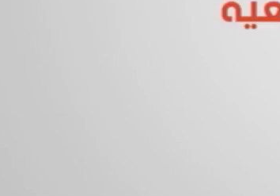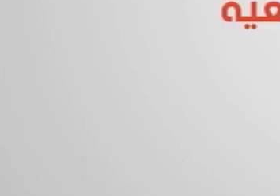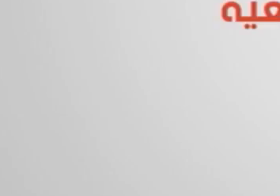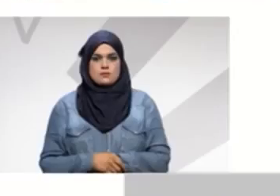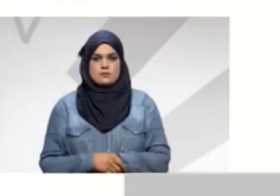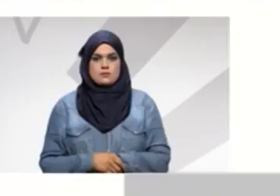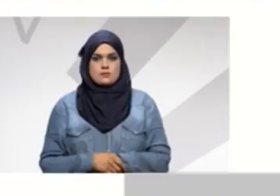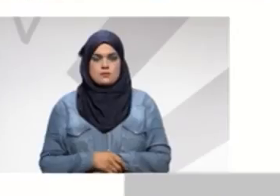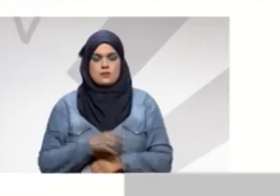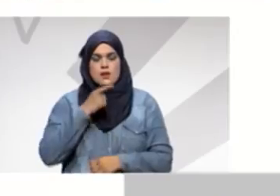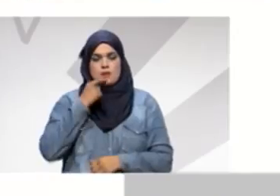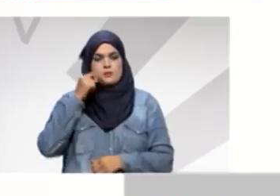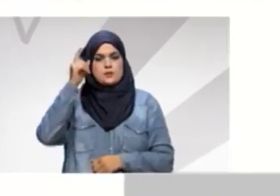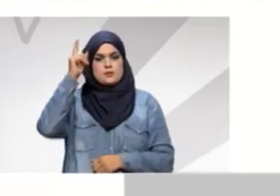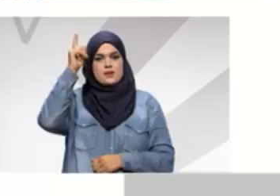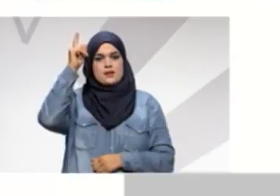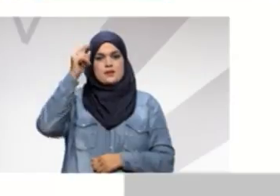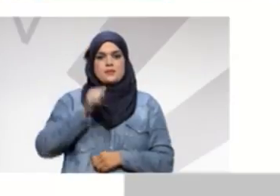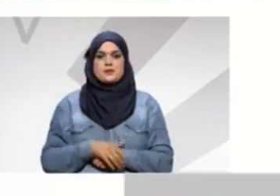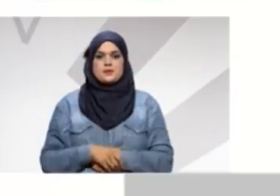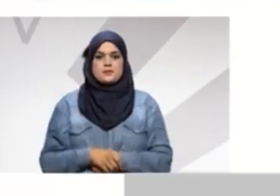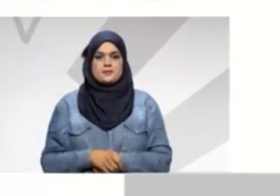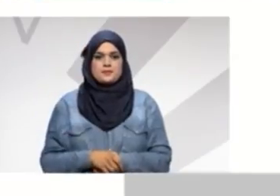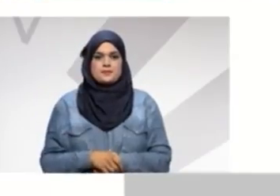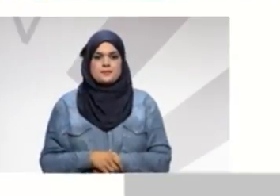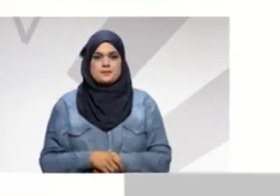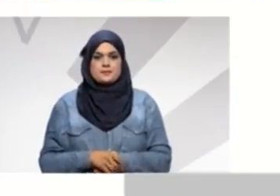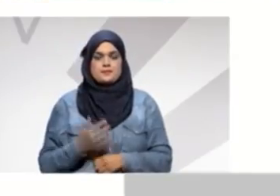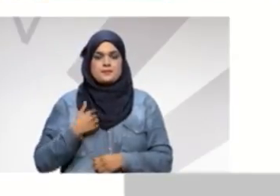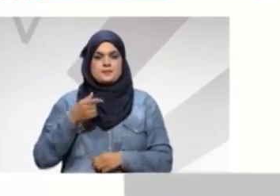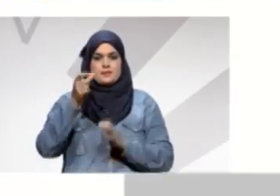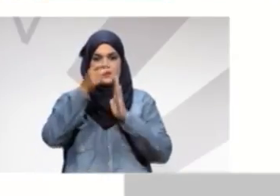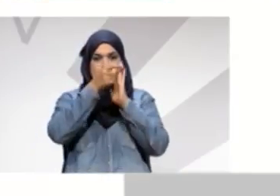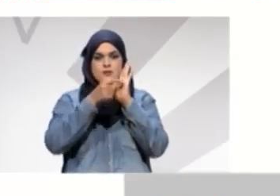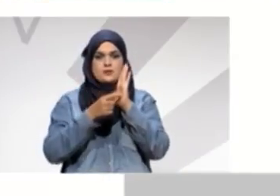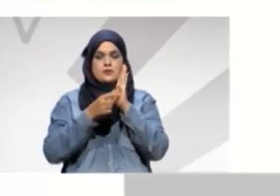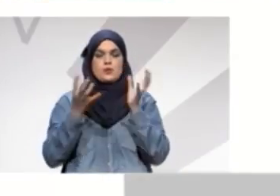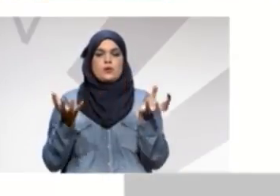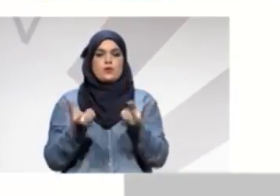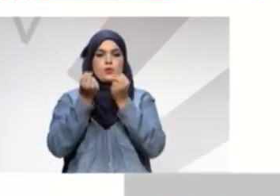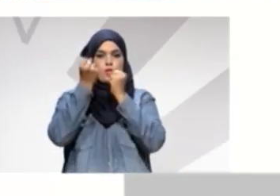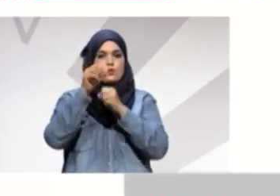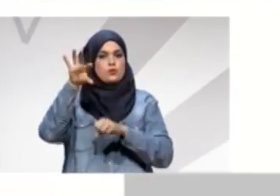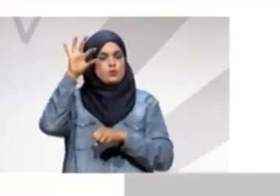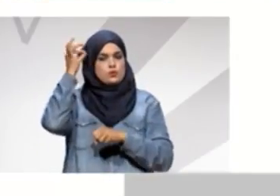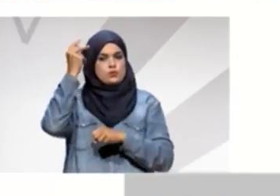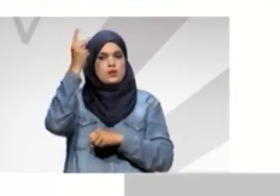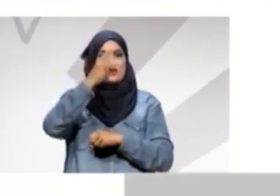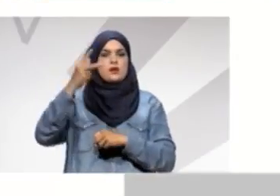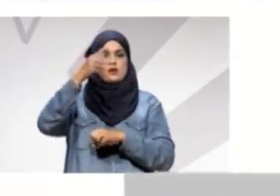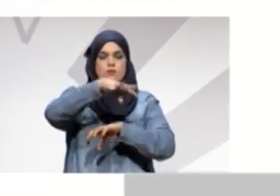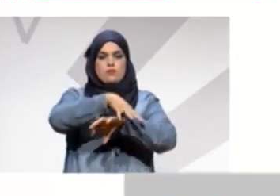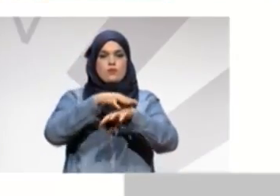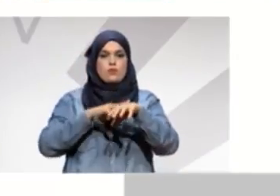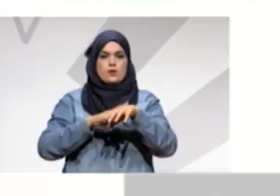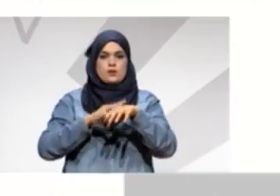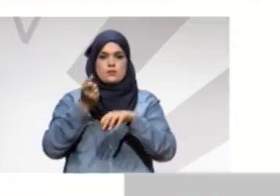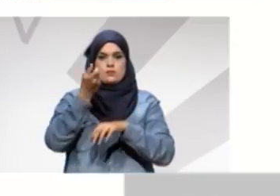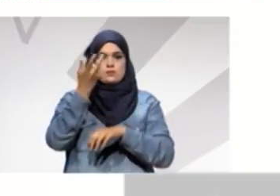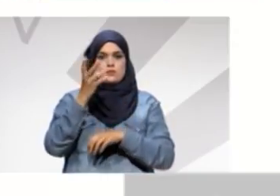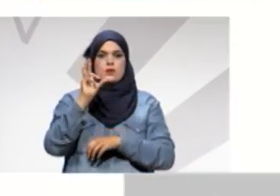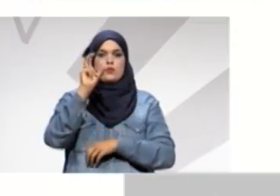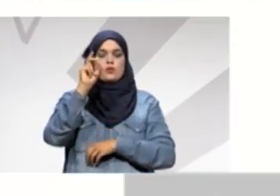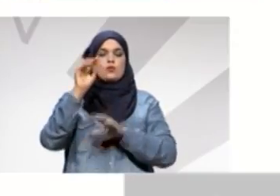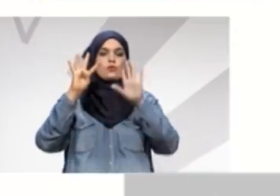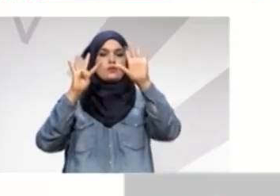بسم الله الرحمن الرحيم مبادرة أنقذ تونس الكاف رقم 39